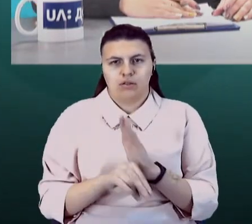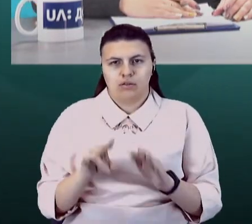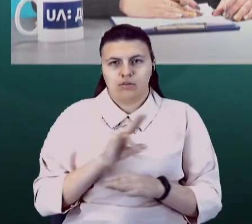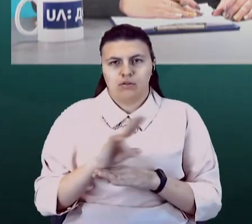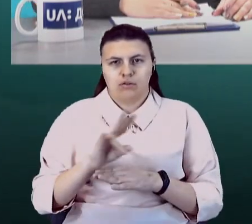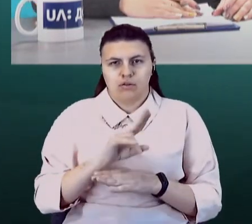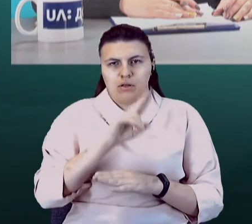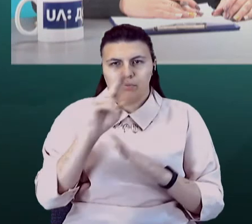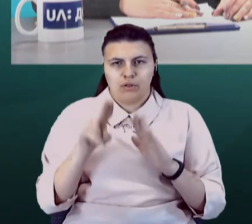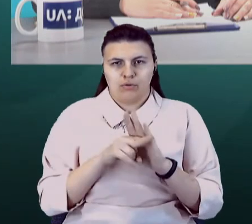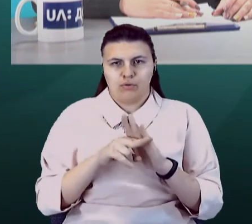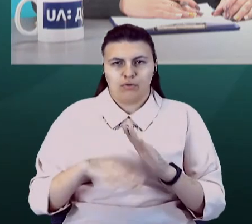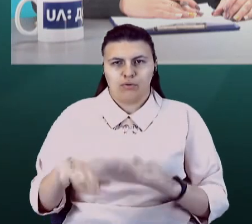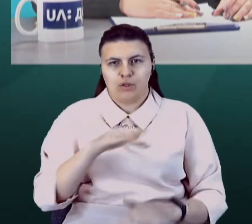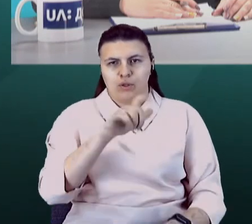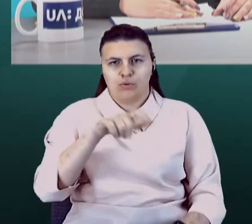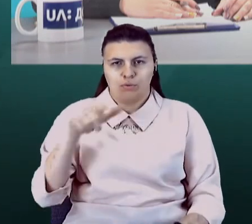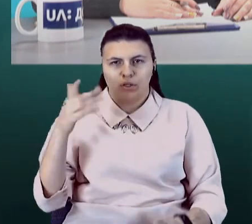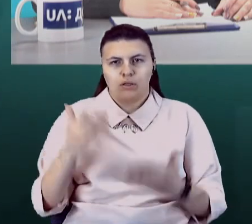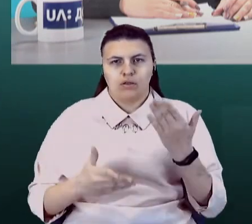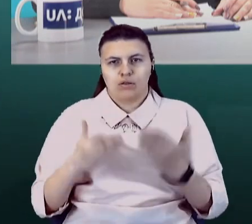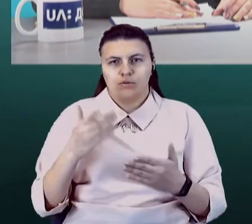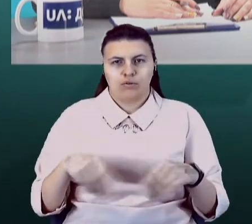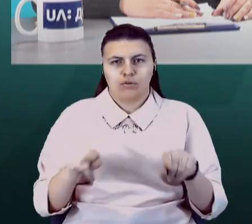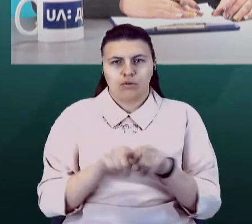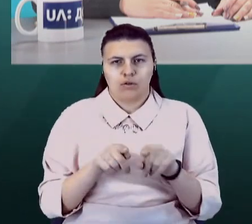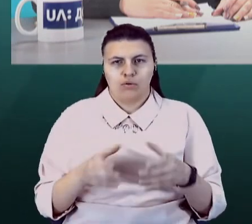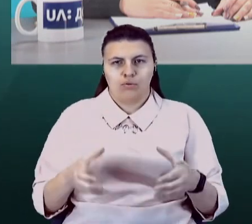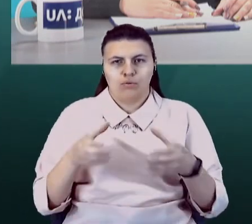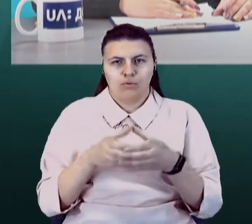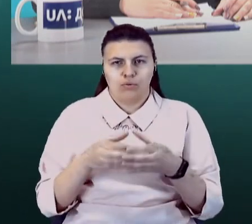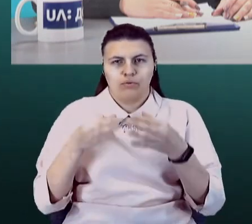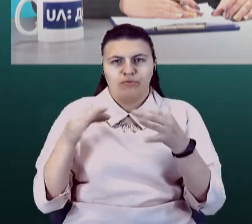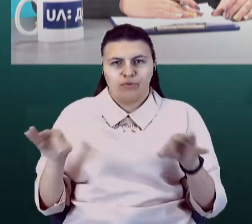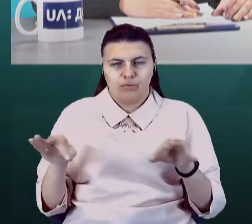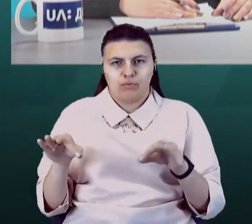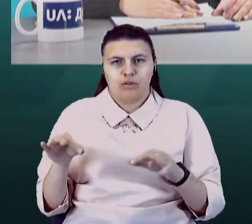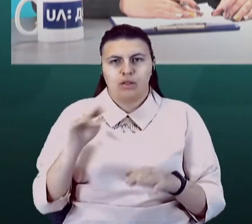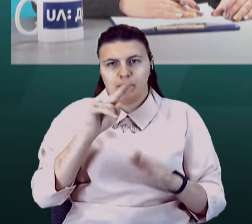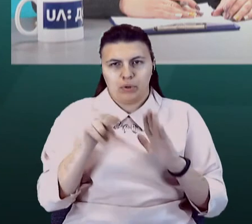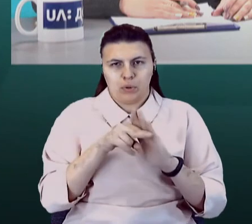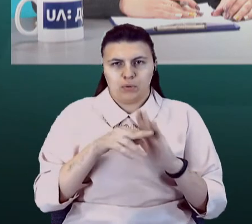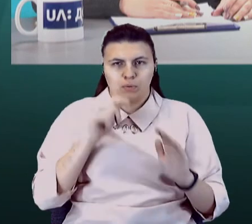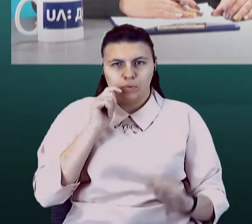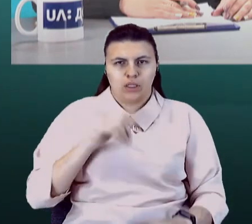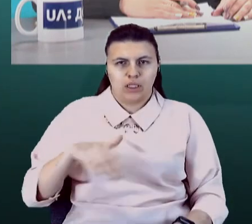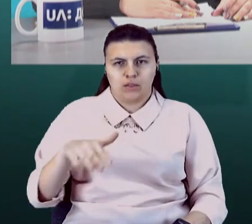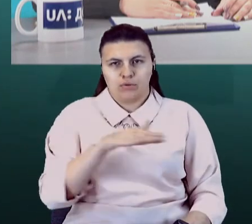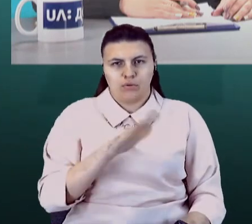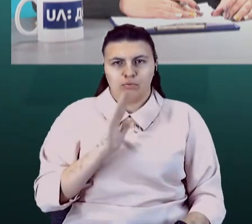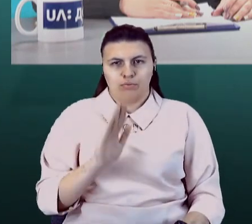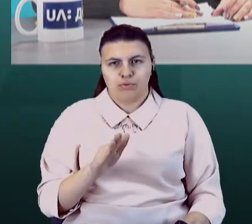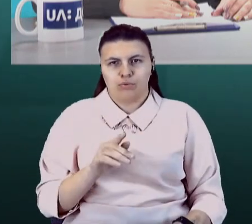Люди, якщо їх такі угруповання випустять на підконтрольну територію, будуть проходити